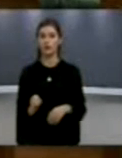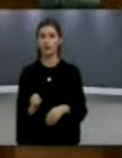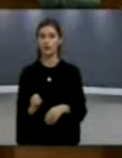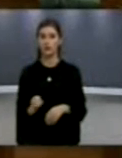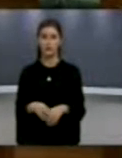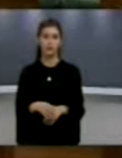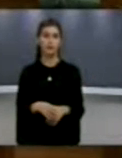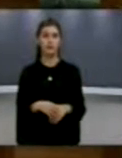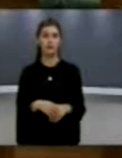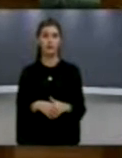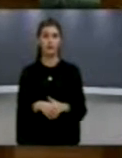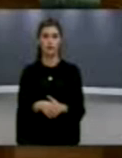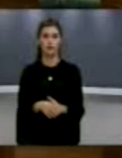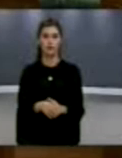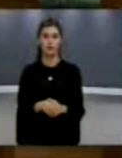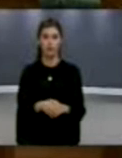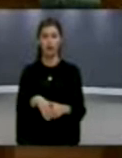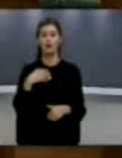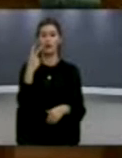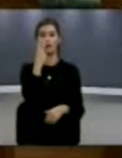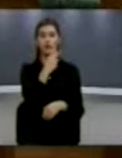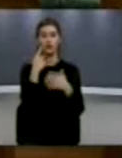Ndërkash, me 27 shkurët 2014,